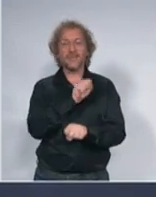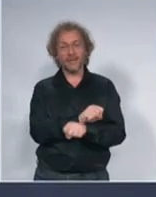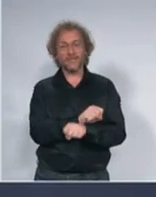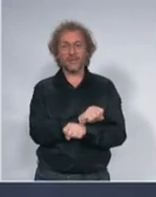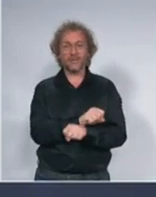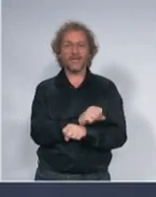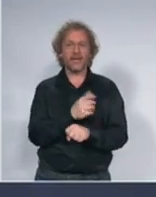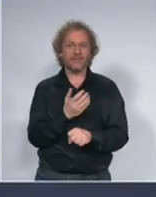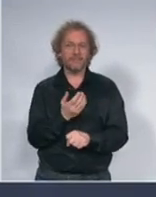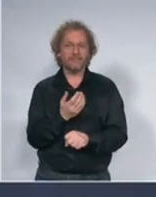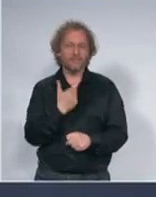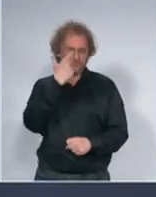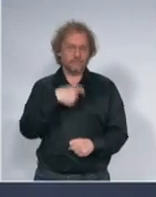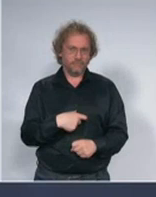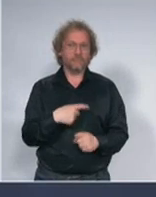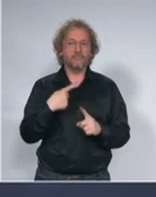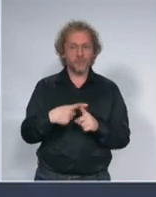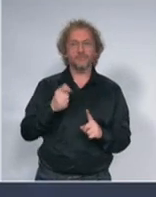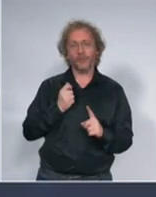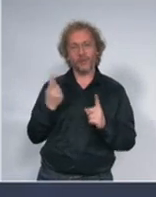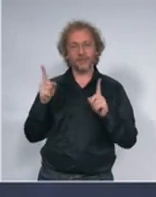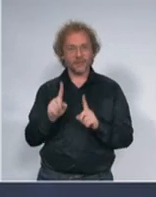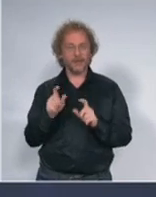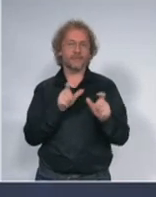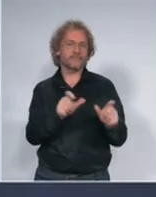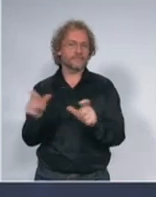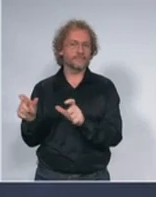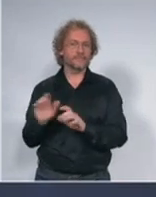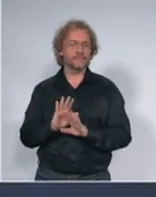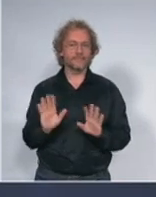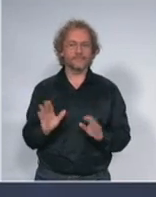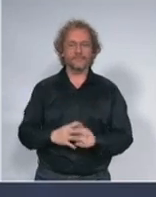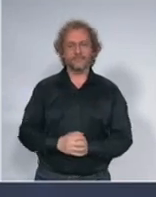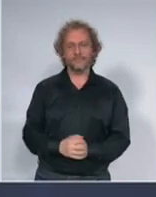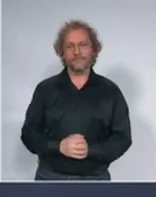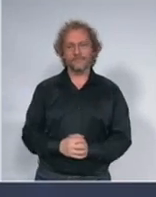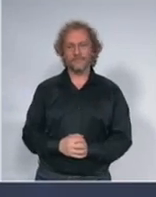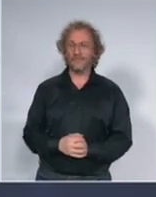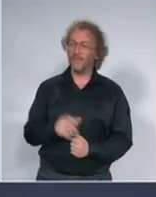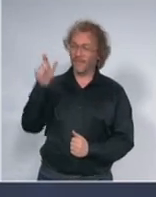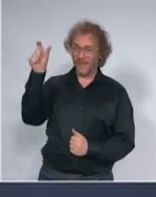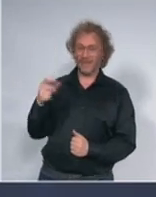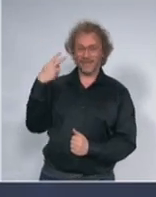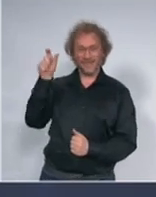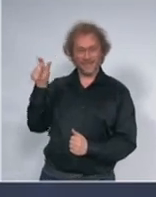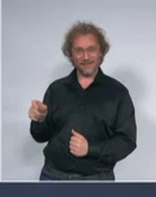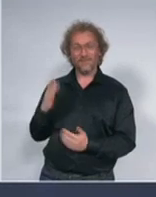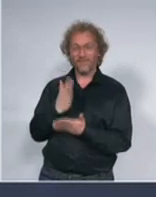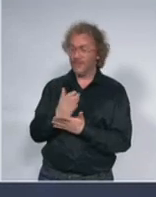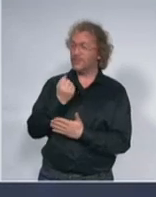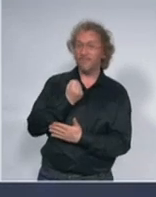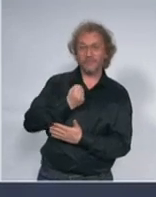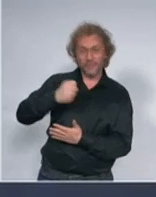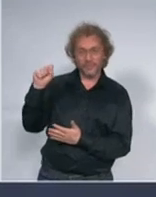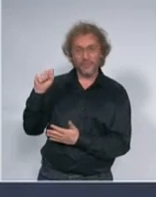policije dodatno ako takvo lice koje prekršilo zabrnu kretanja zarazi